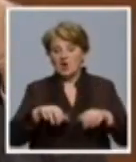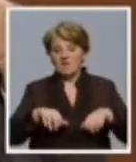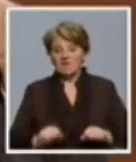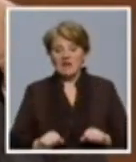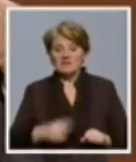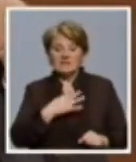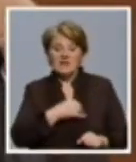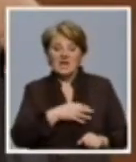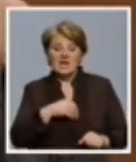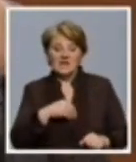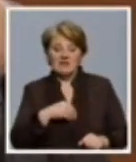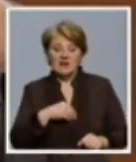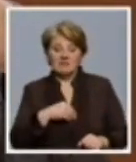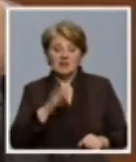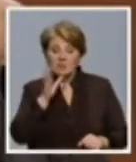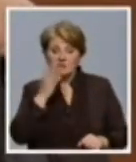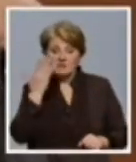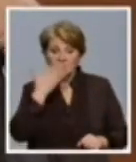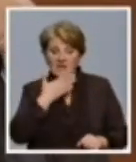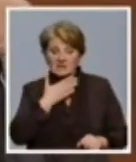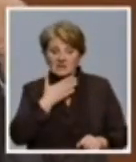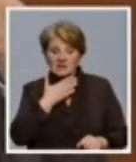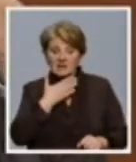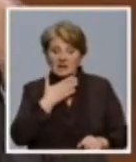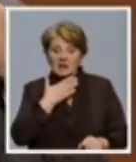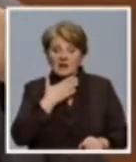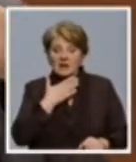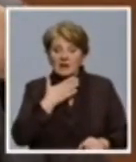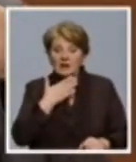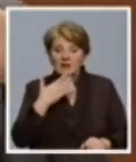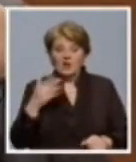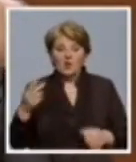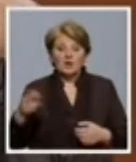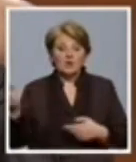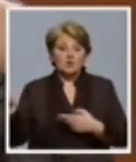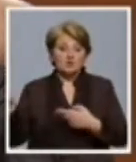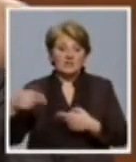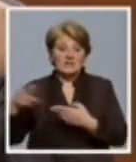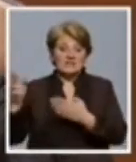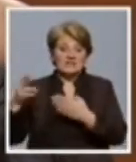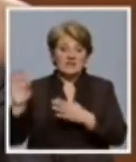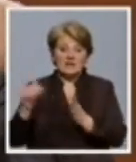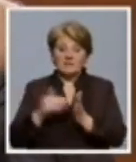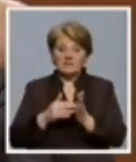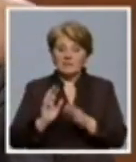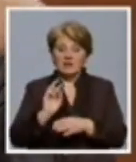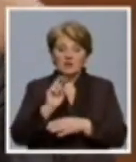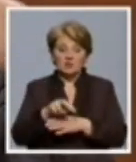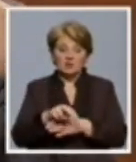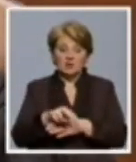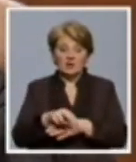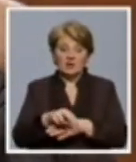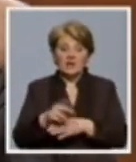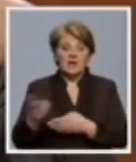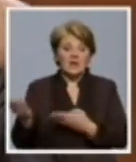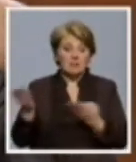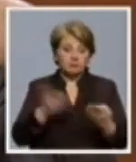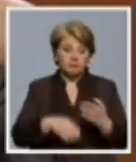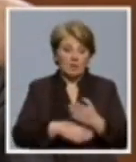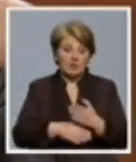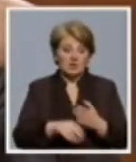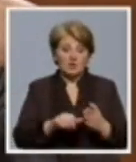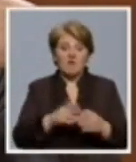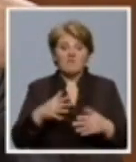Hrvati, Bosne i Hercegovine, Hrvati iz seljeništva ne bi trebali sudjelovati i doprinijeti